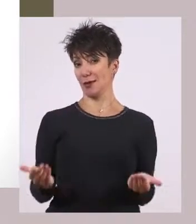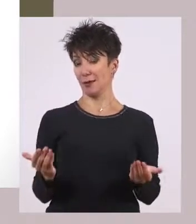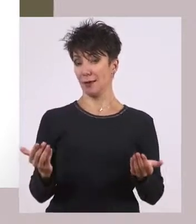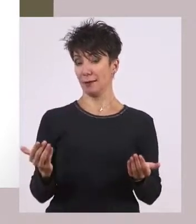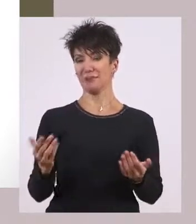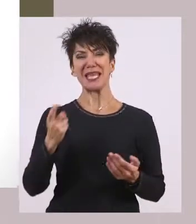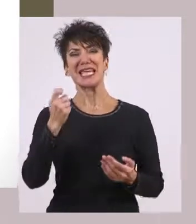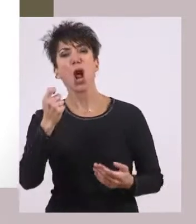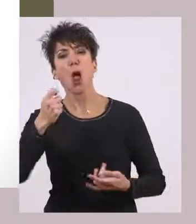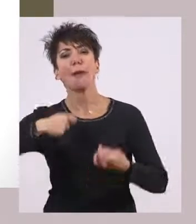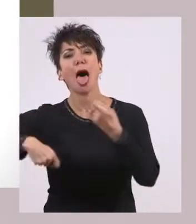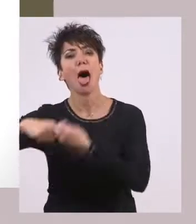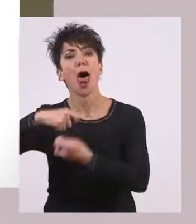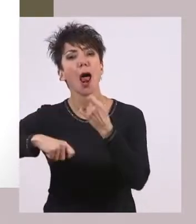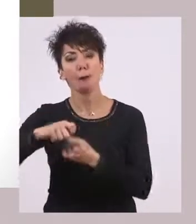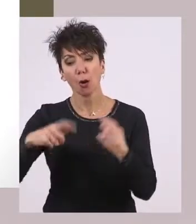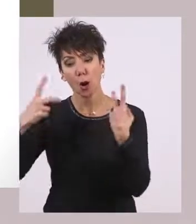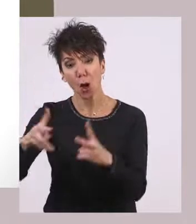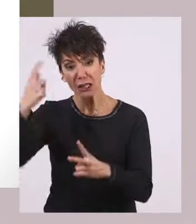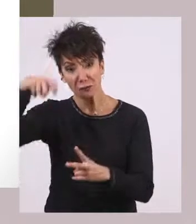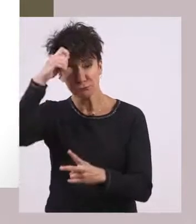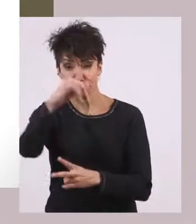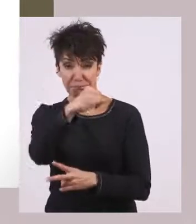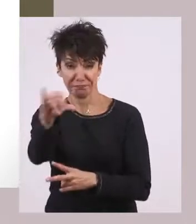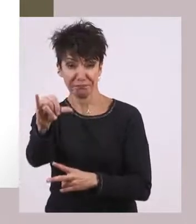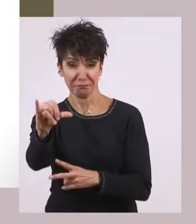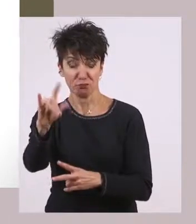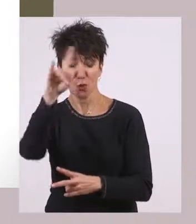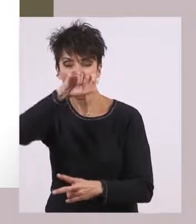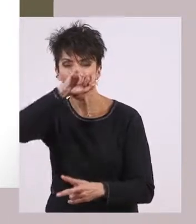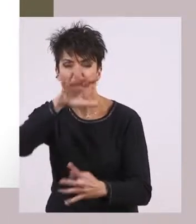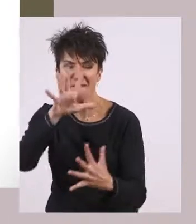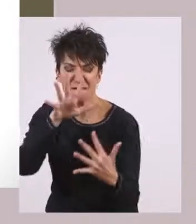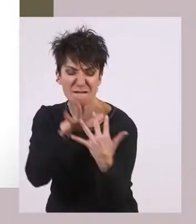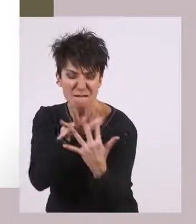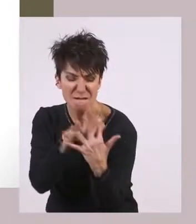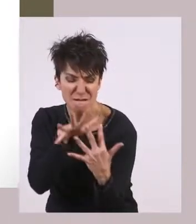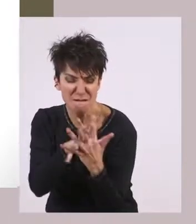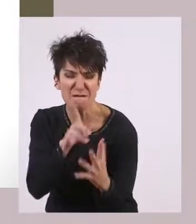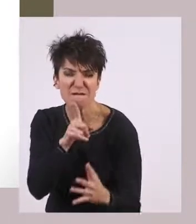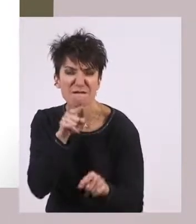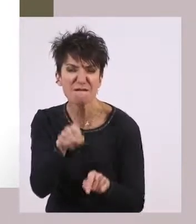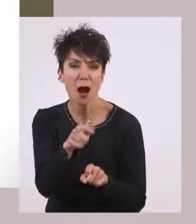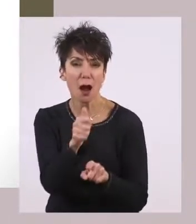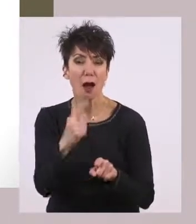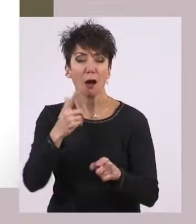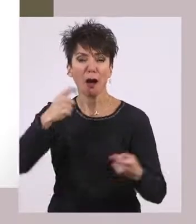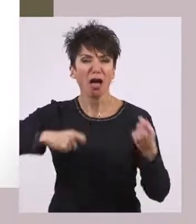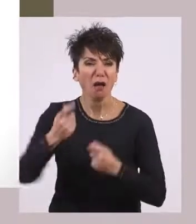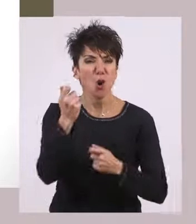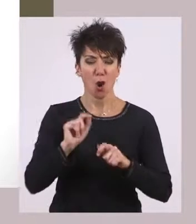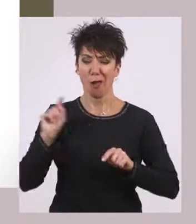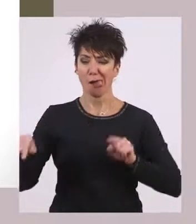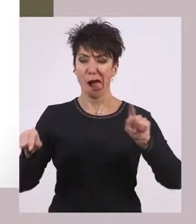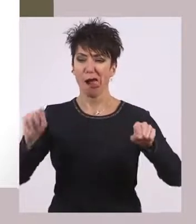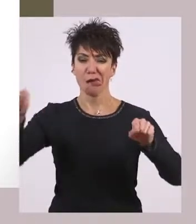εμπόριο ασχολιόντουσαν οι περίοικοι. Μάλιστα λέγεται ότι οι Σπαρτιάτες κατασκεύασαν τόσο